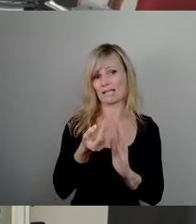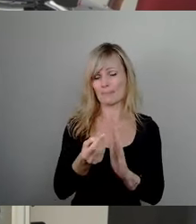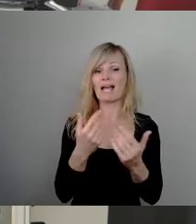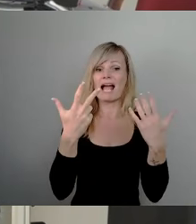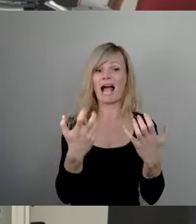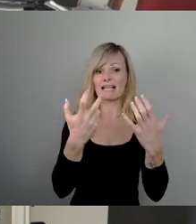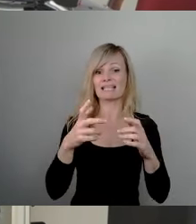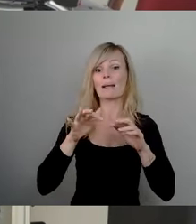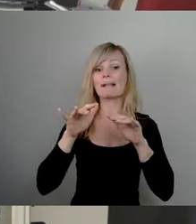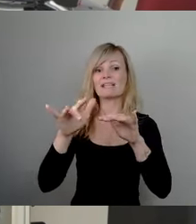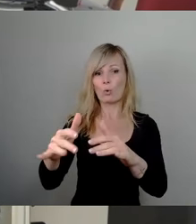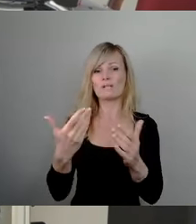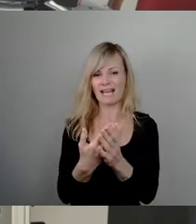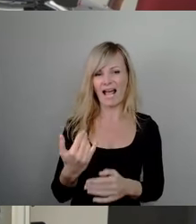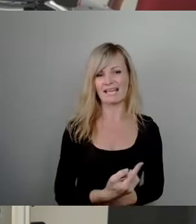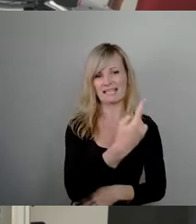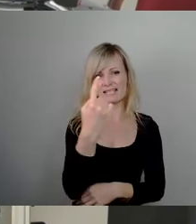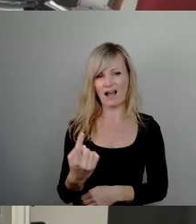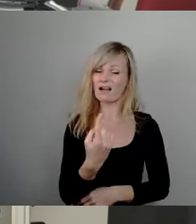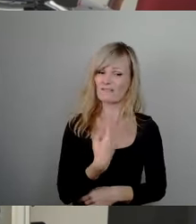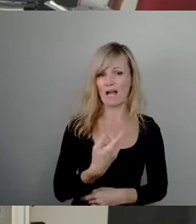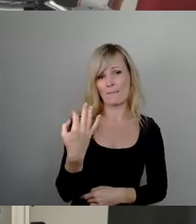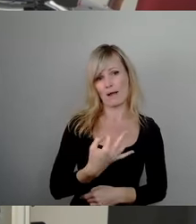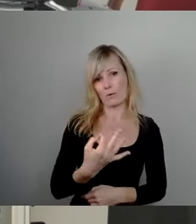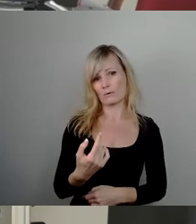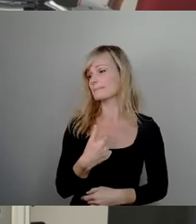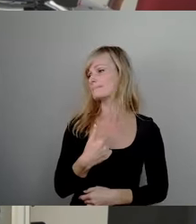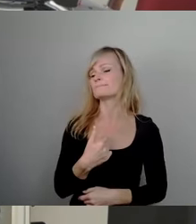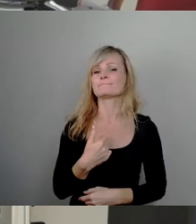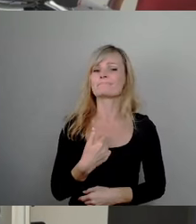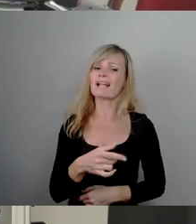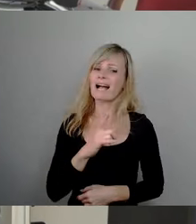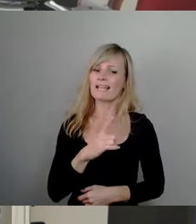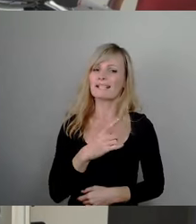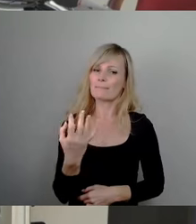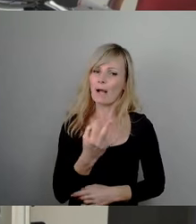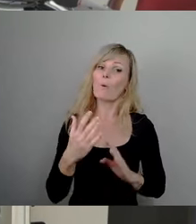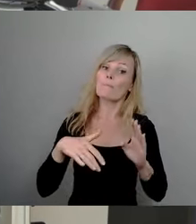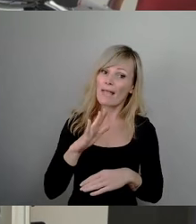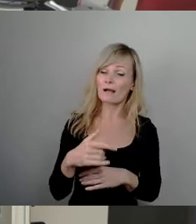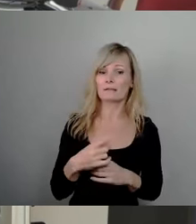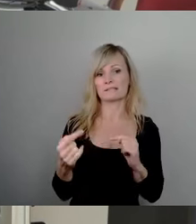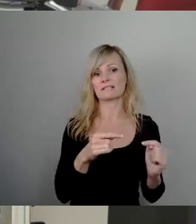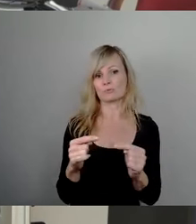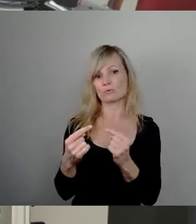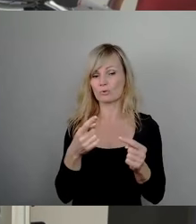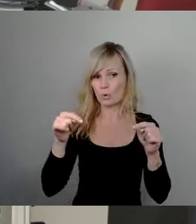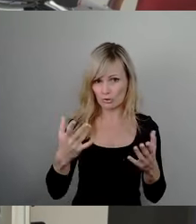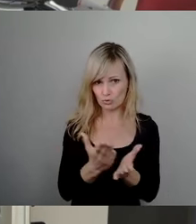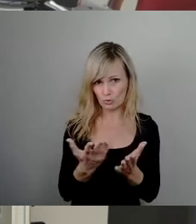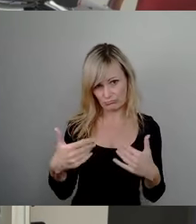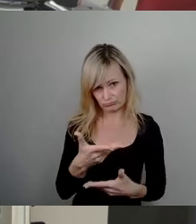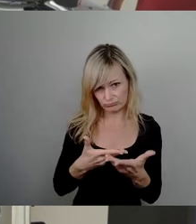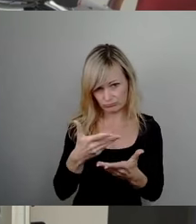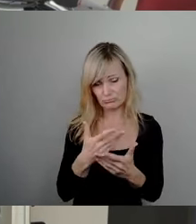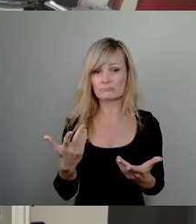sein werden, auf die sind wir nun mal angewiesen. Eigentlich bräuchten wir mehr. Die Diskussionen haben wir heute gehabt, aber